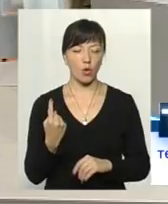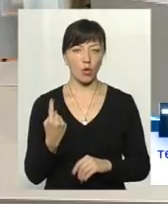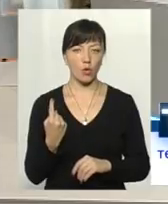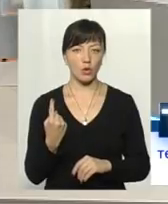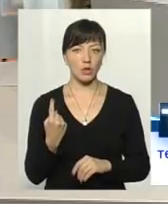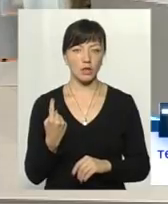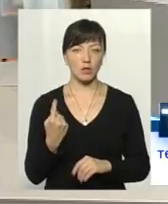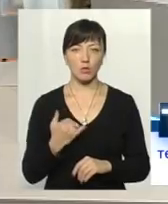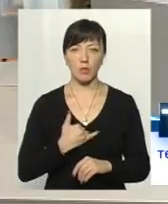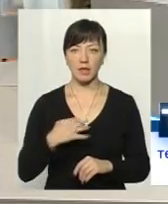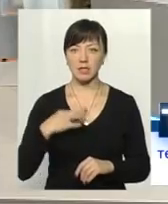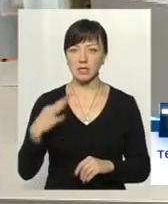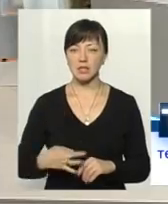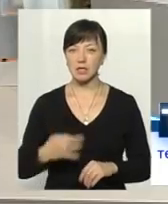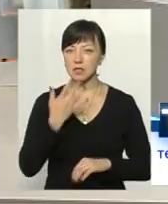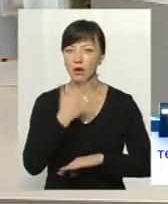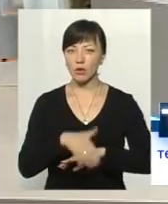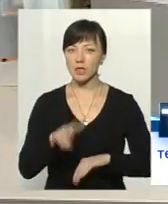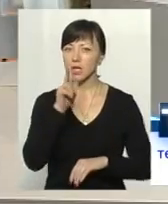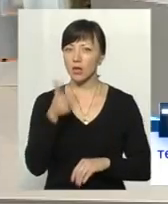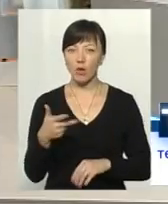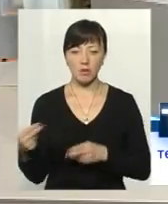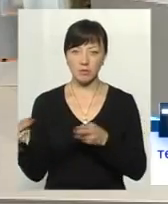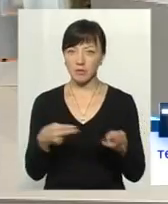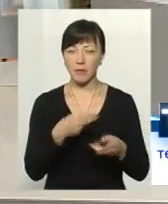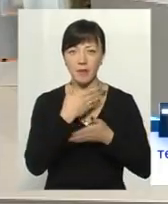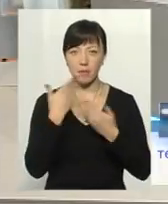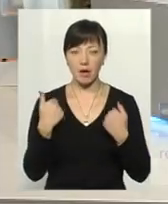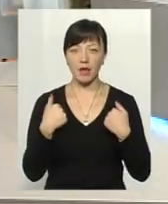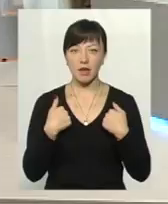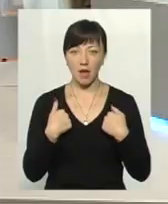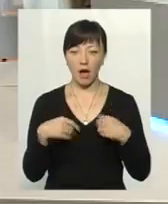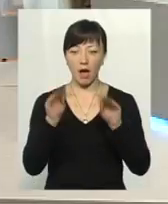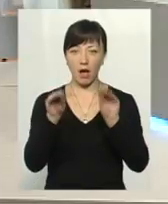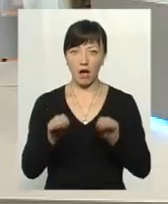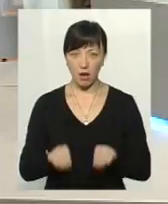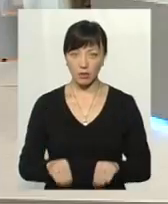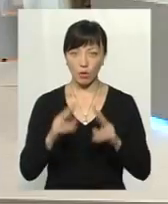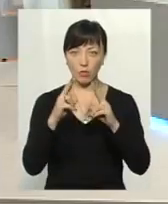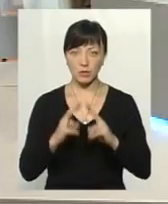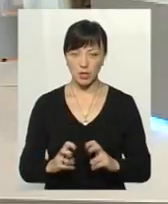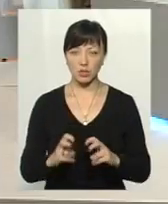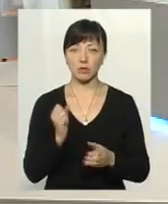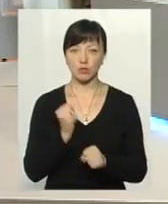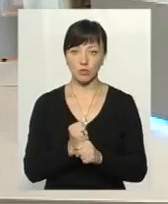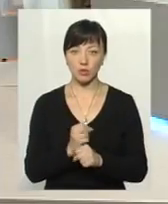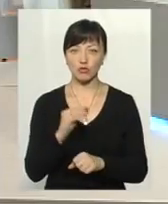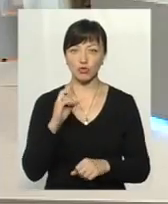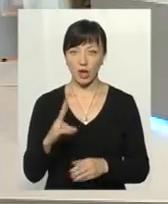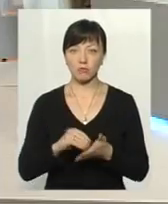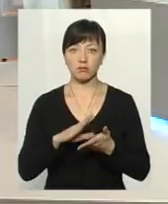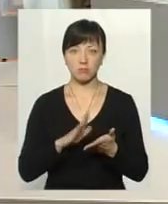Один мене син за границей. Вже три роки він не приїжджає. Я составив акт обстеження. Вже ті